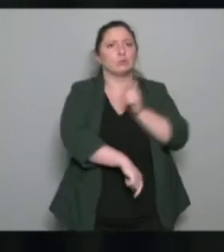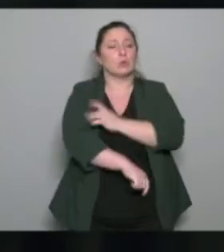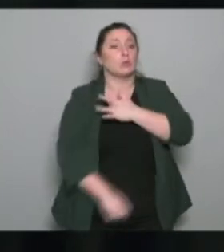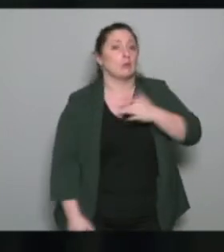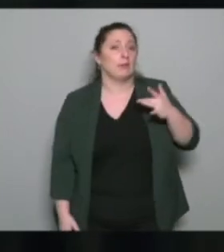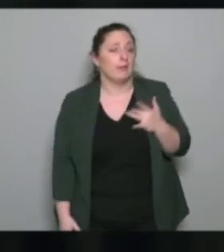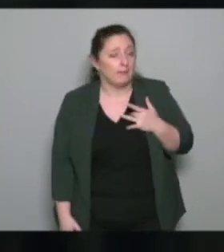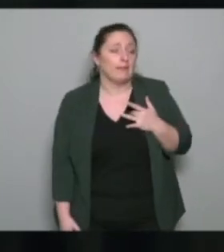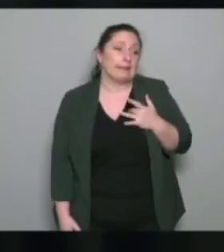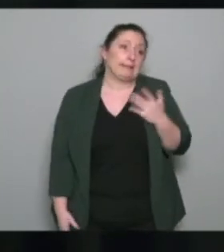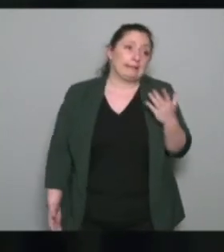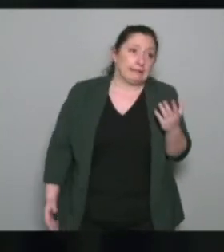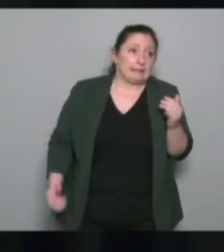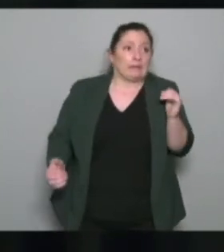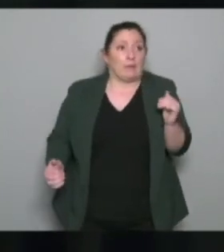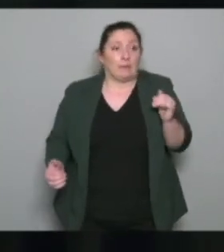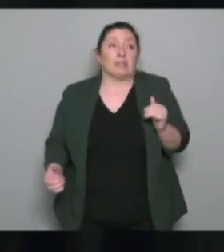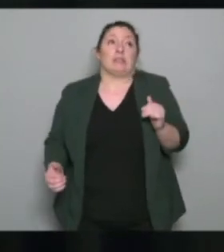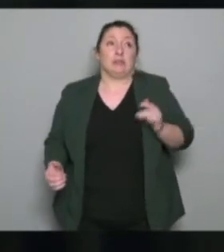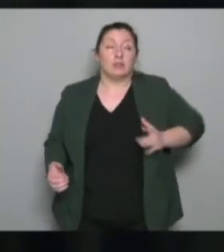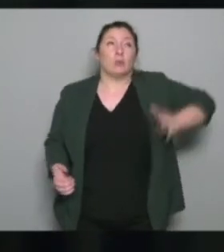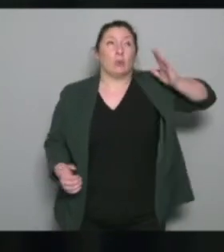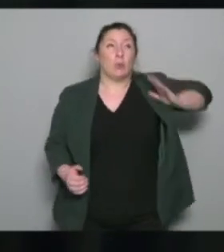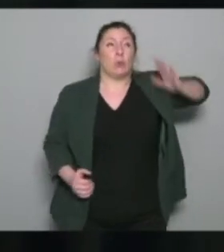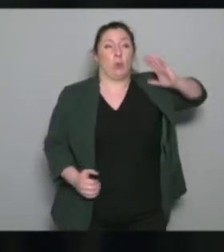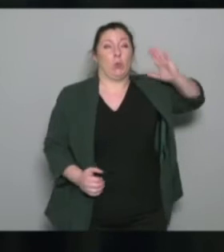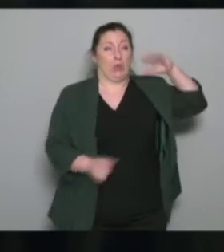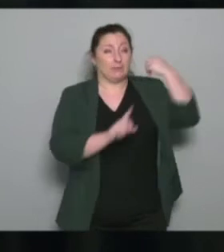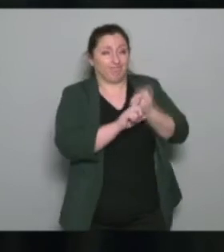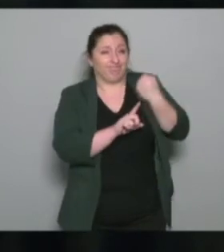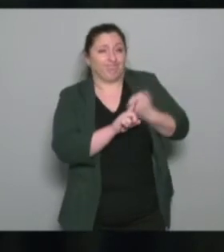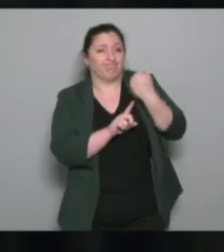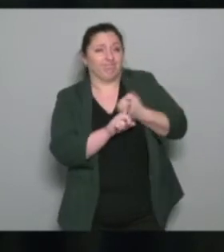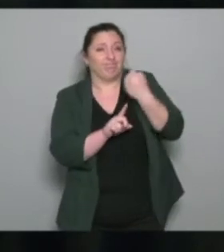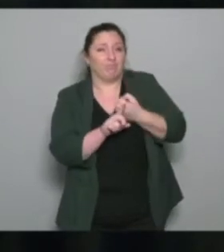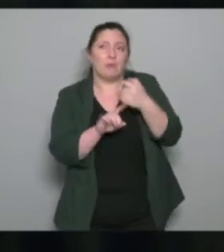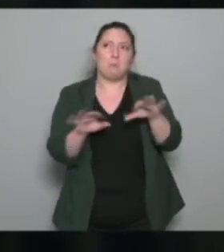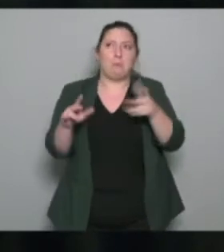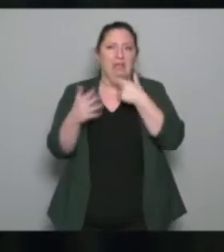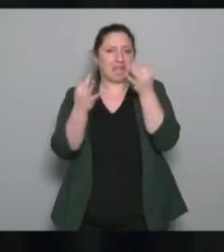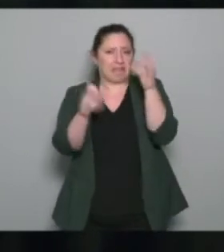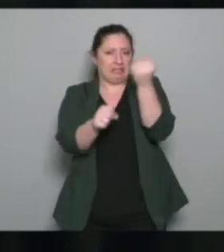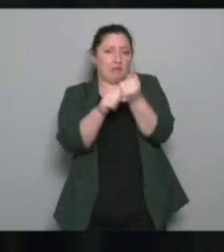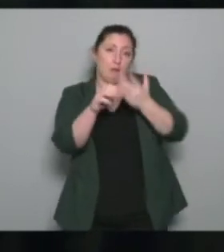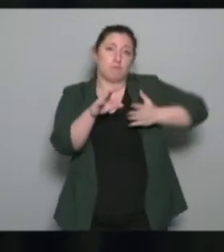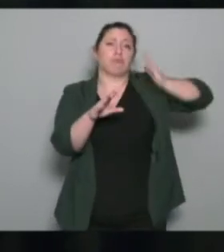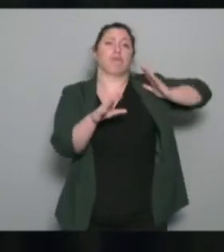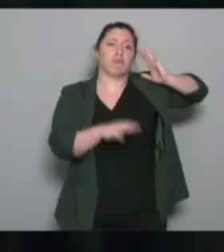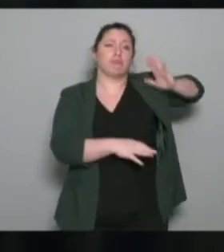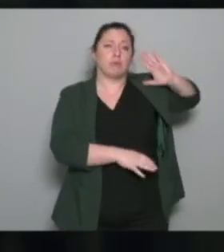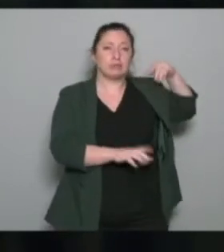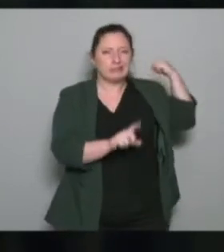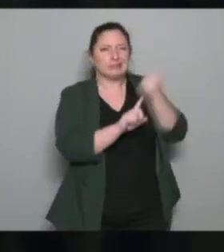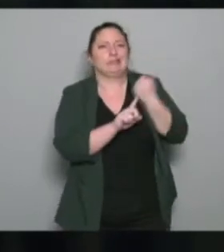faut savoir tout de même que c'est un sujet sur lequel on travaille depuis de nombreuses années, depuis plus d'une dizaine d'années. En fait,